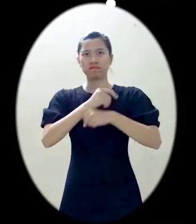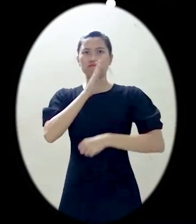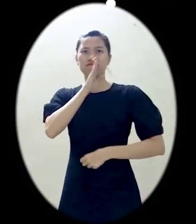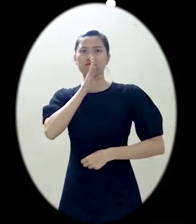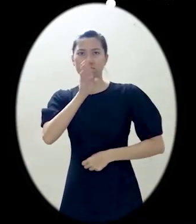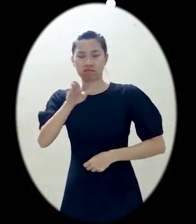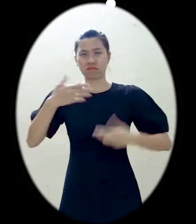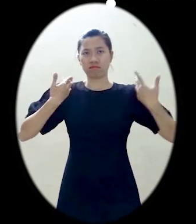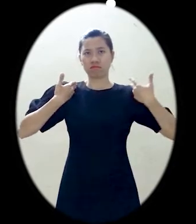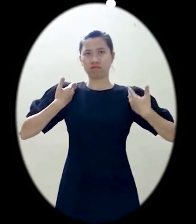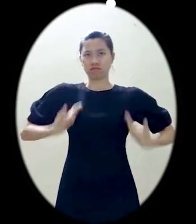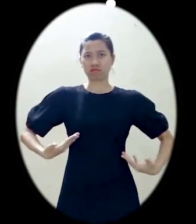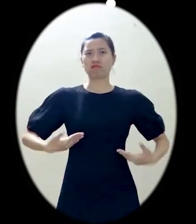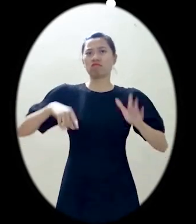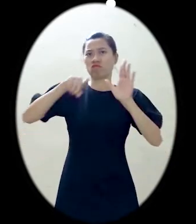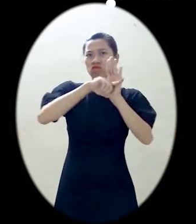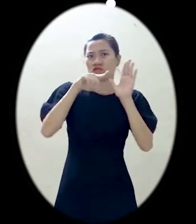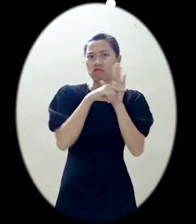sự tự do của người đó